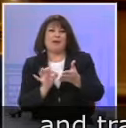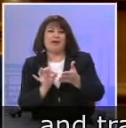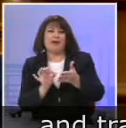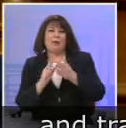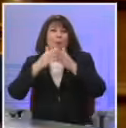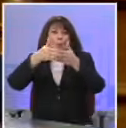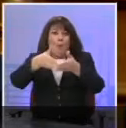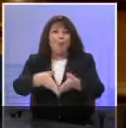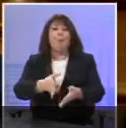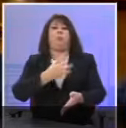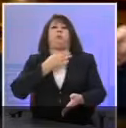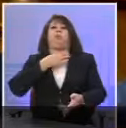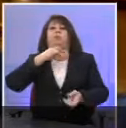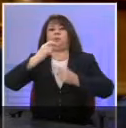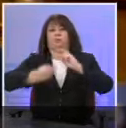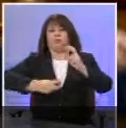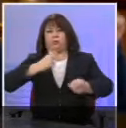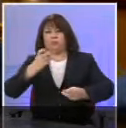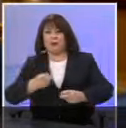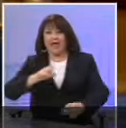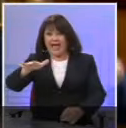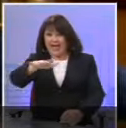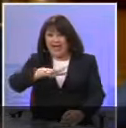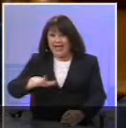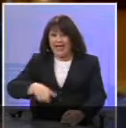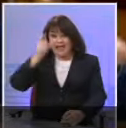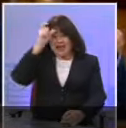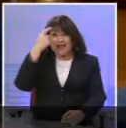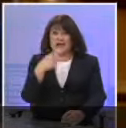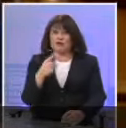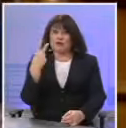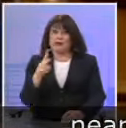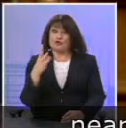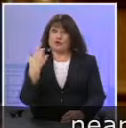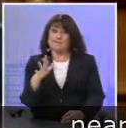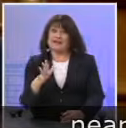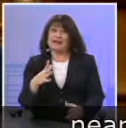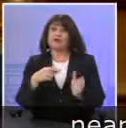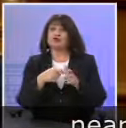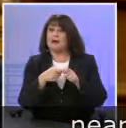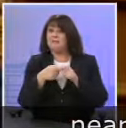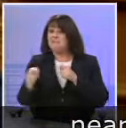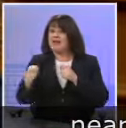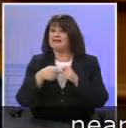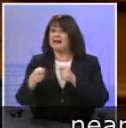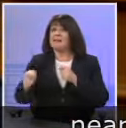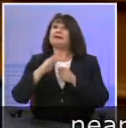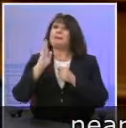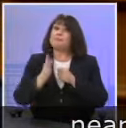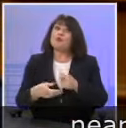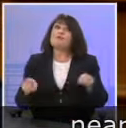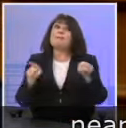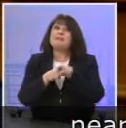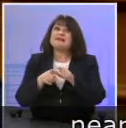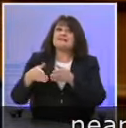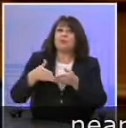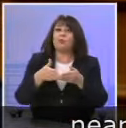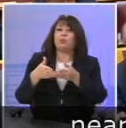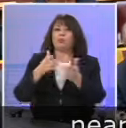πνίγονται αυτούς τους ανθρώπους, εκεί στις ακτές, στα 100, στα 200, στα 500 μέτρα, εκεί μπορεί να γίνει ουσιαστική περιπολή.